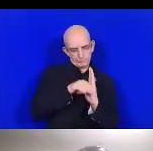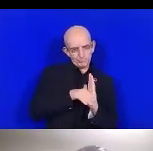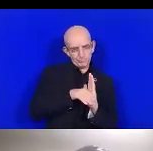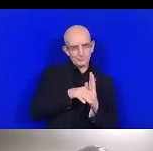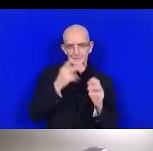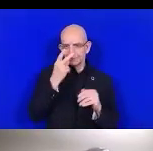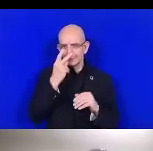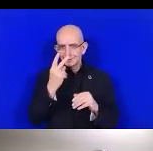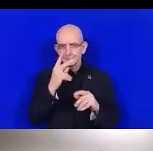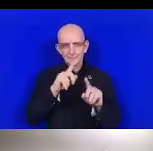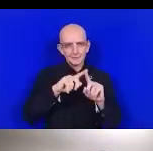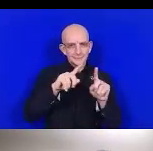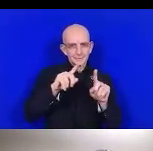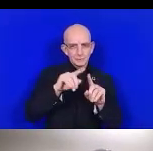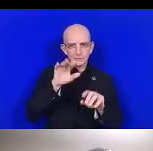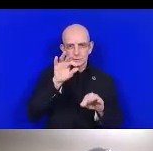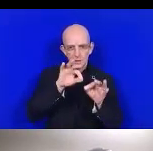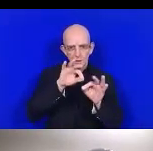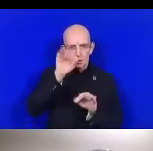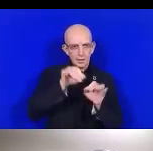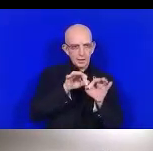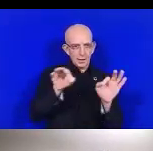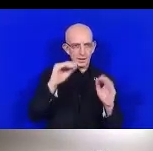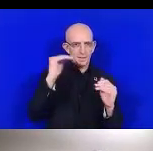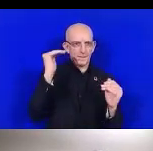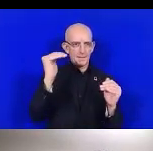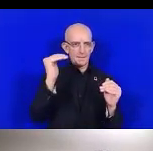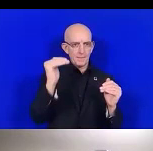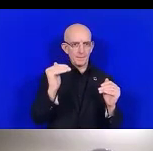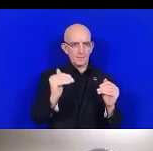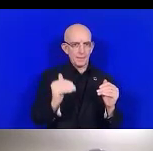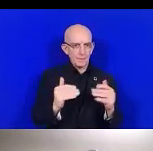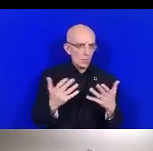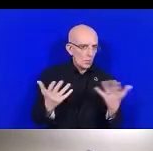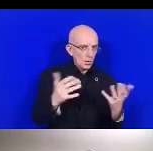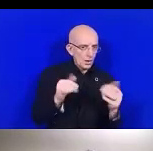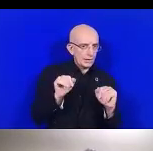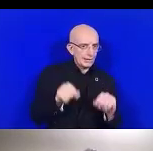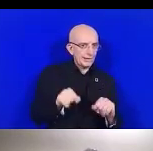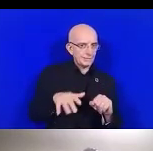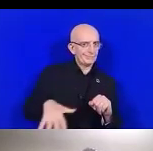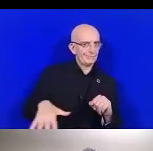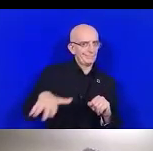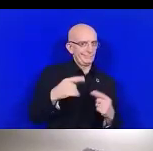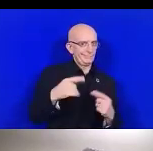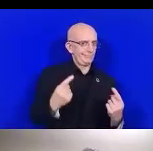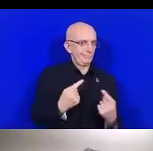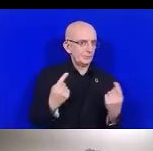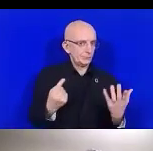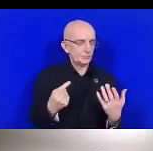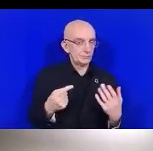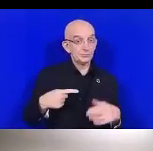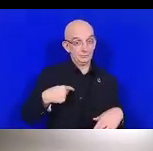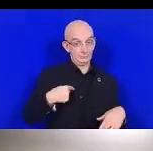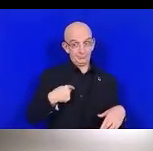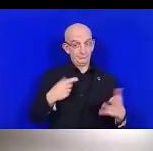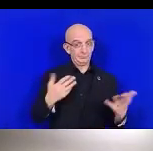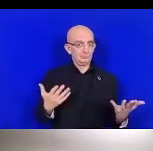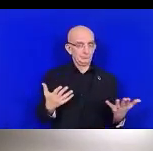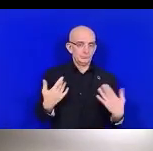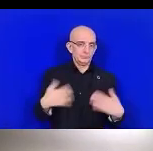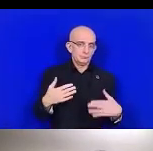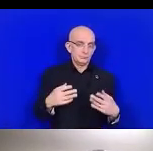pour nous d'inclure cela dans nos différents instruments. Il était important pour nous de